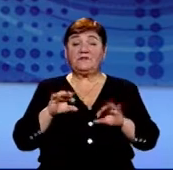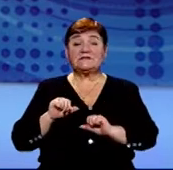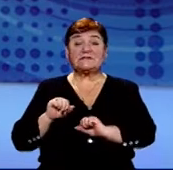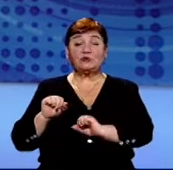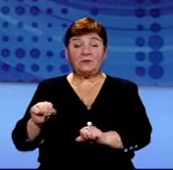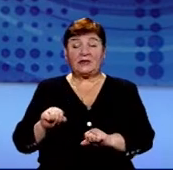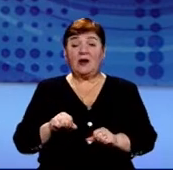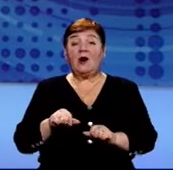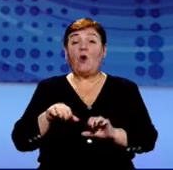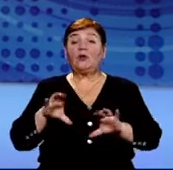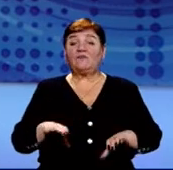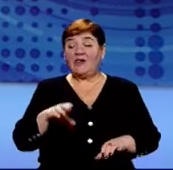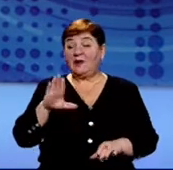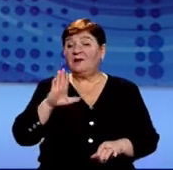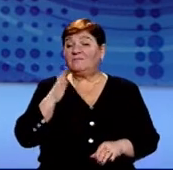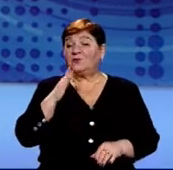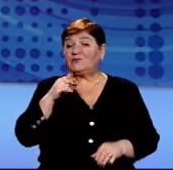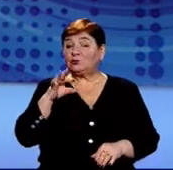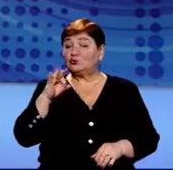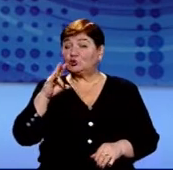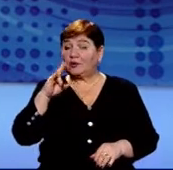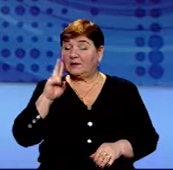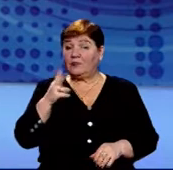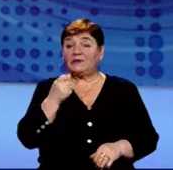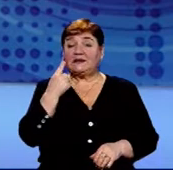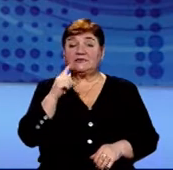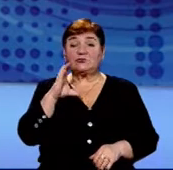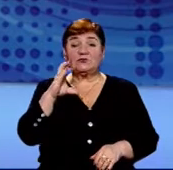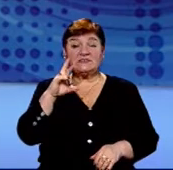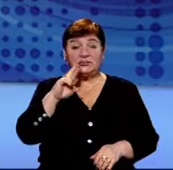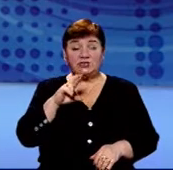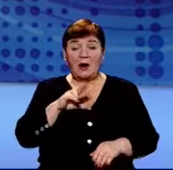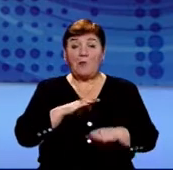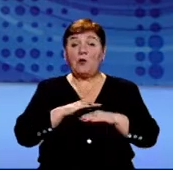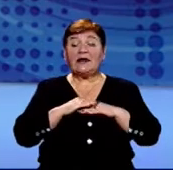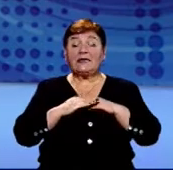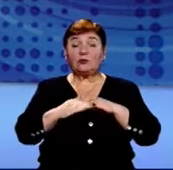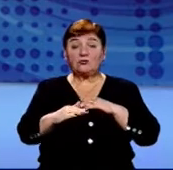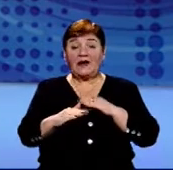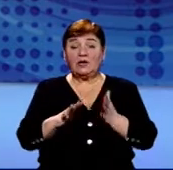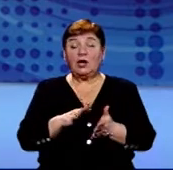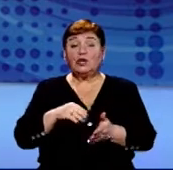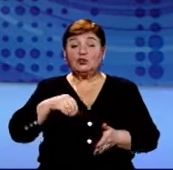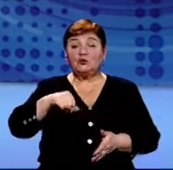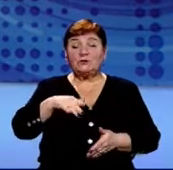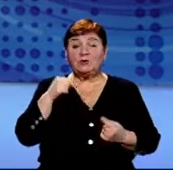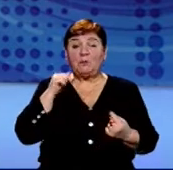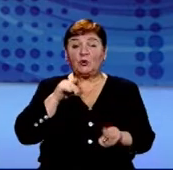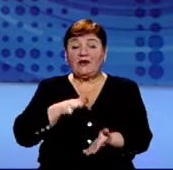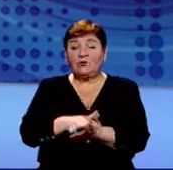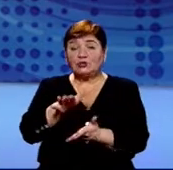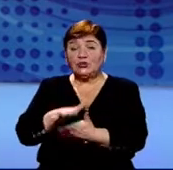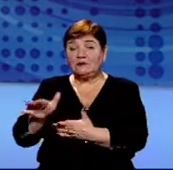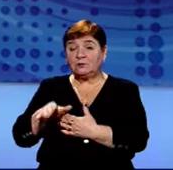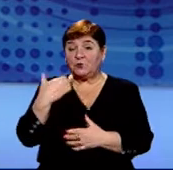міського голови Ігор Фартушок. Провадження, зареєстроване 11 січня, стосується покриття тротуарів сумішу проти ожеледиці. Про це розповіла